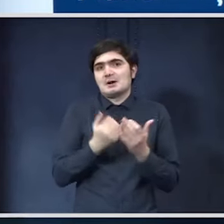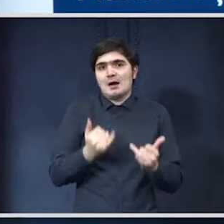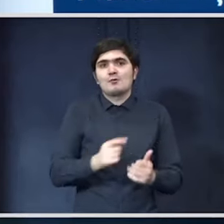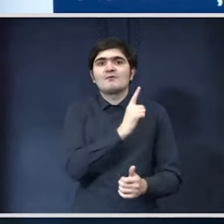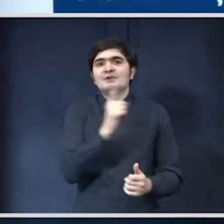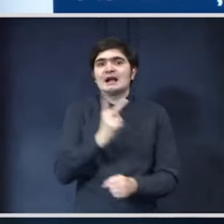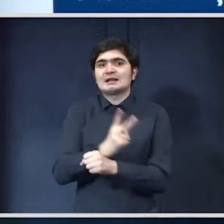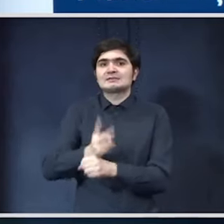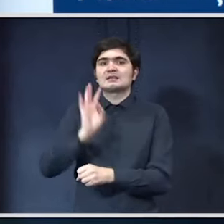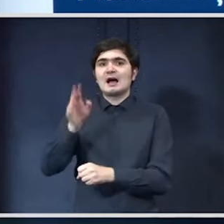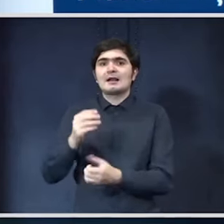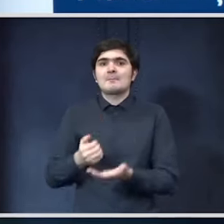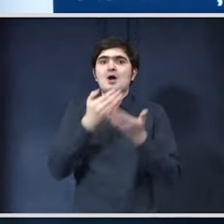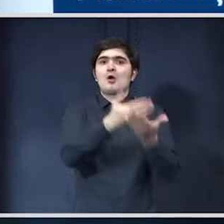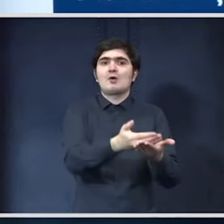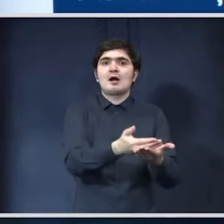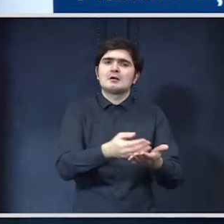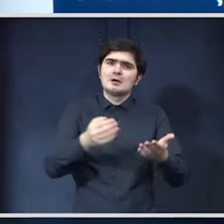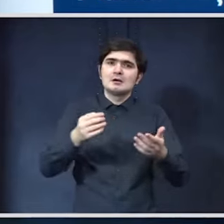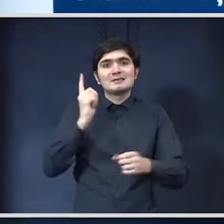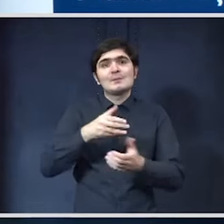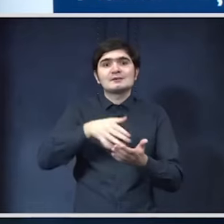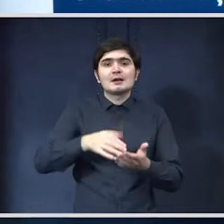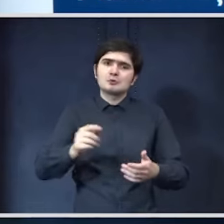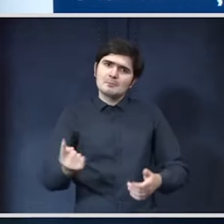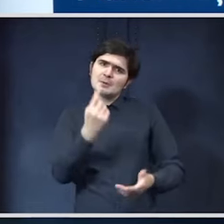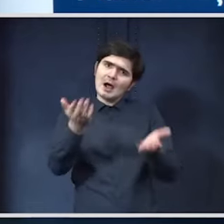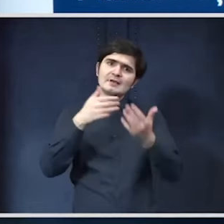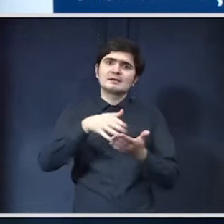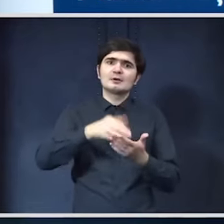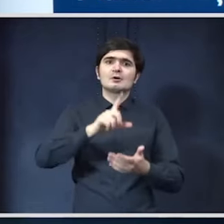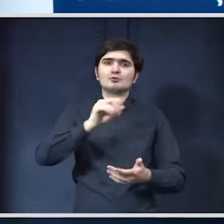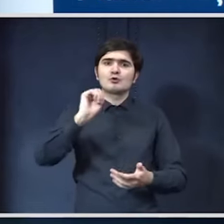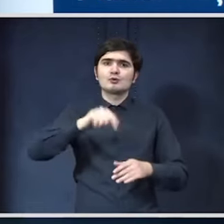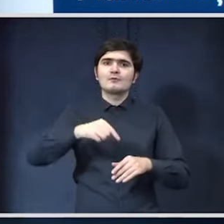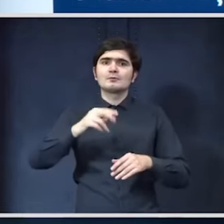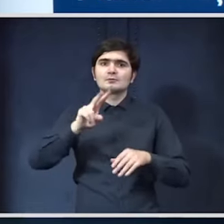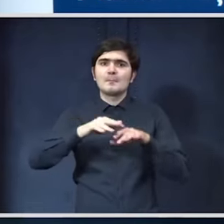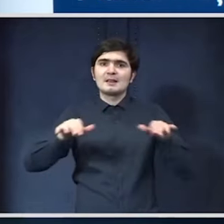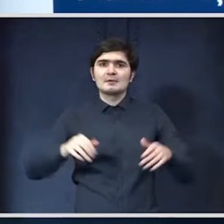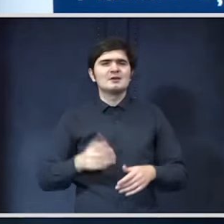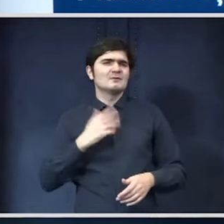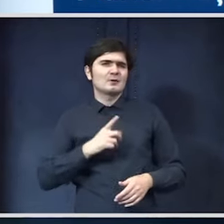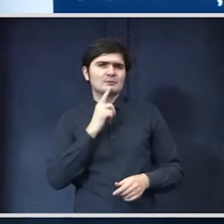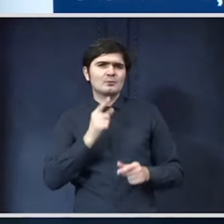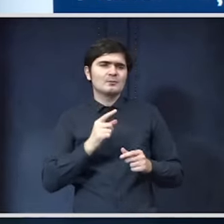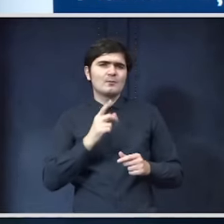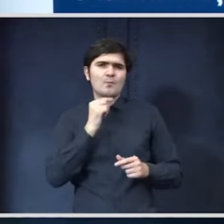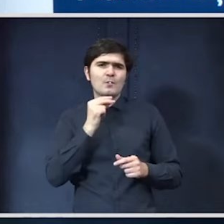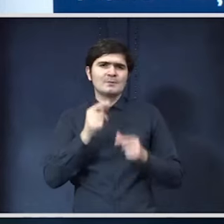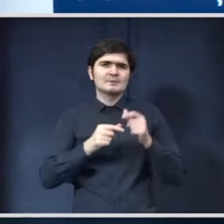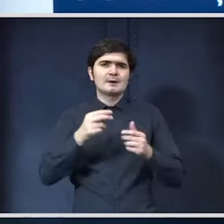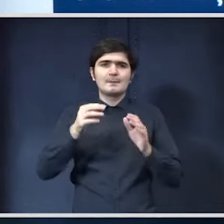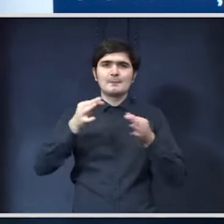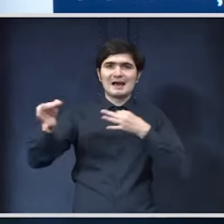are această alocare pe care trebuie să o cheltuim haideți să o cheltuim pe ăștia 29,2 miliardi și aș dori să revin puțin la planul prezentat dumneavoastră